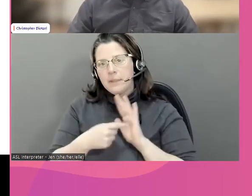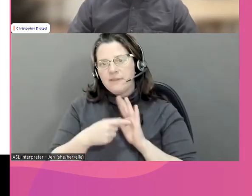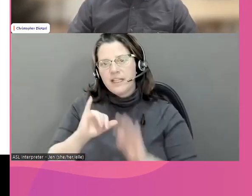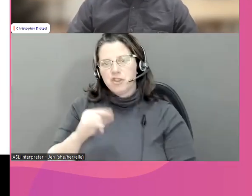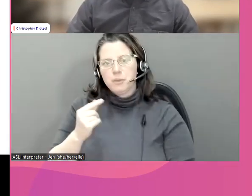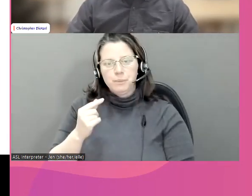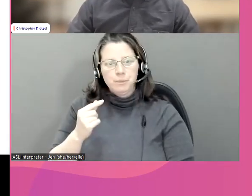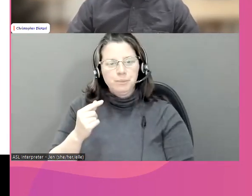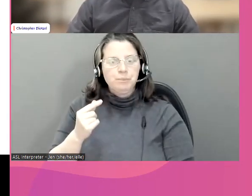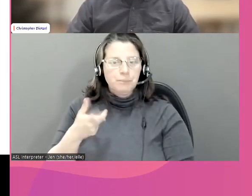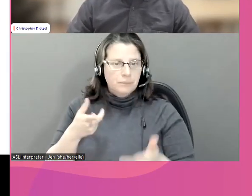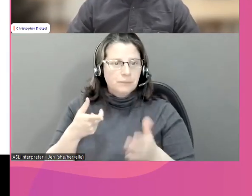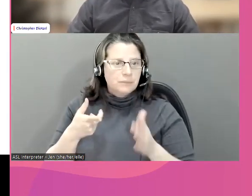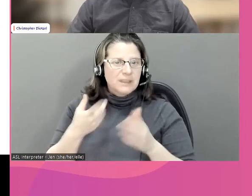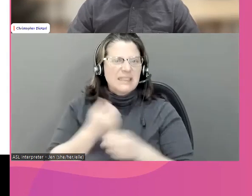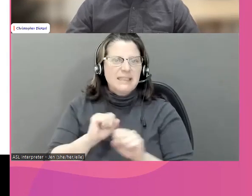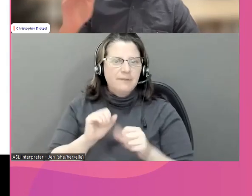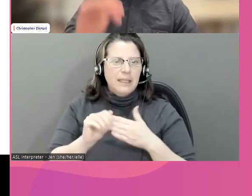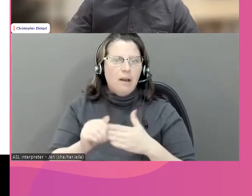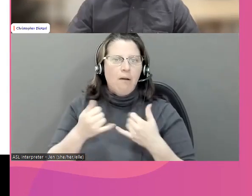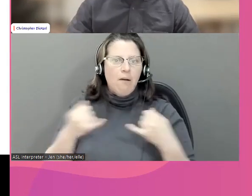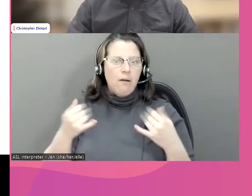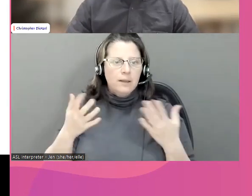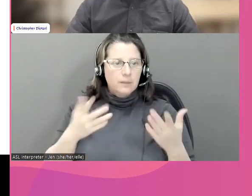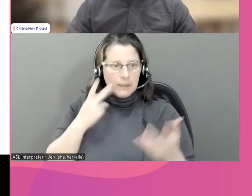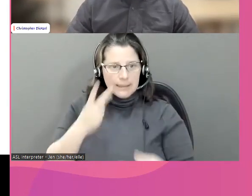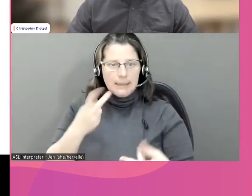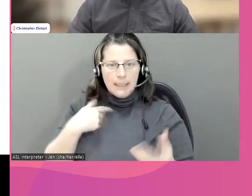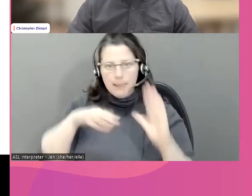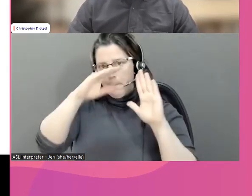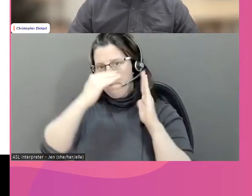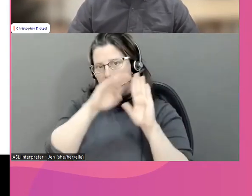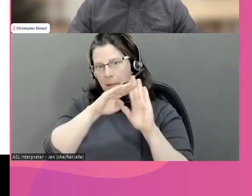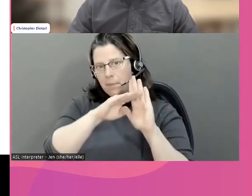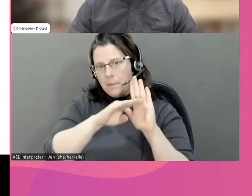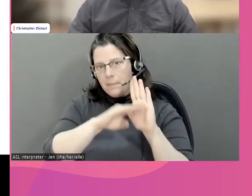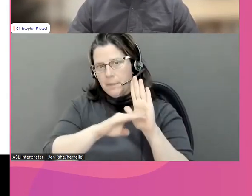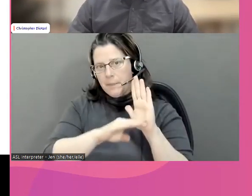Voici un exemple d'un guide de sécurité pour Instagram. Comme vous pouvez le voir,